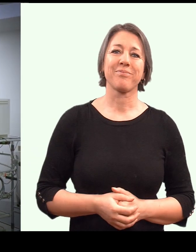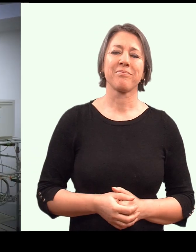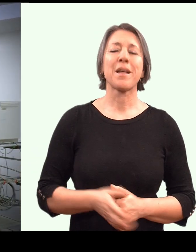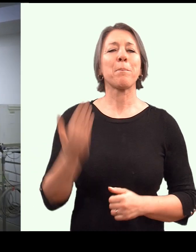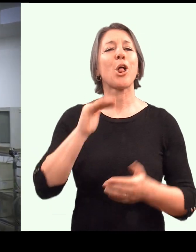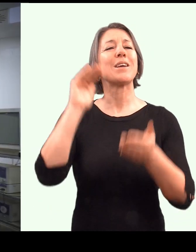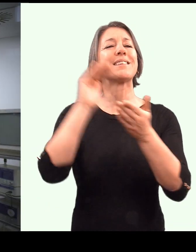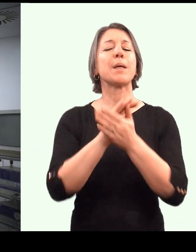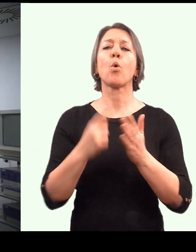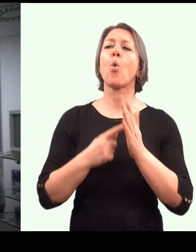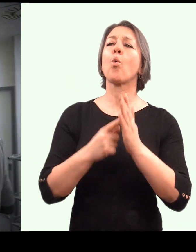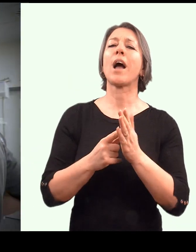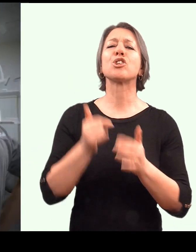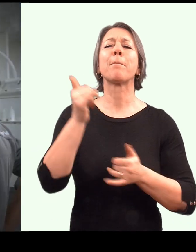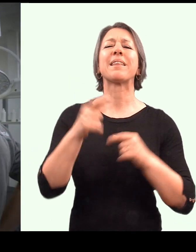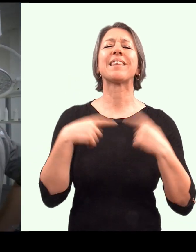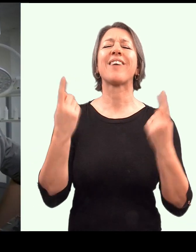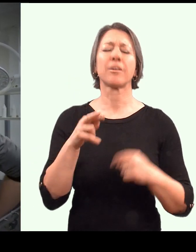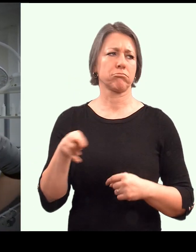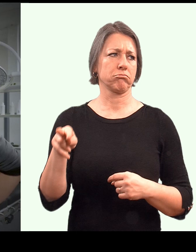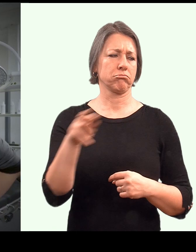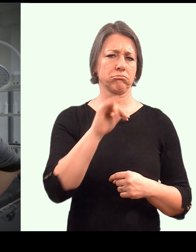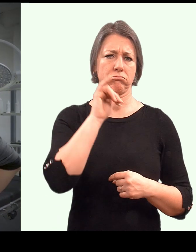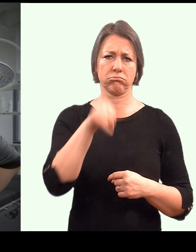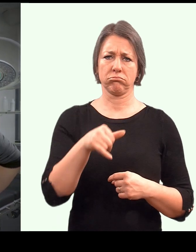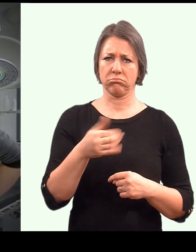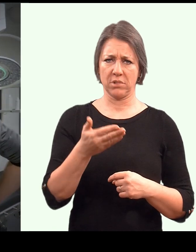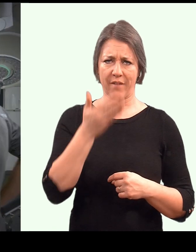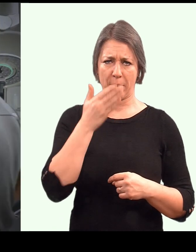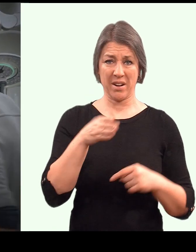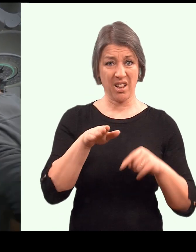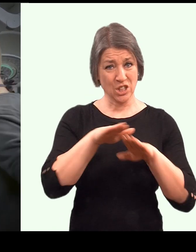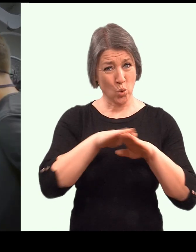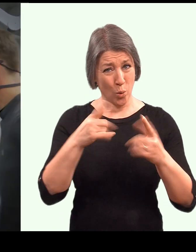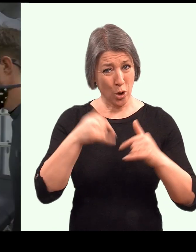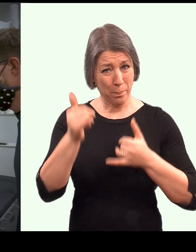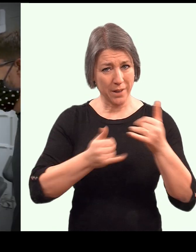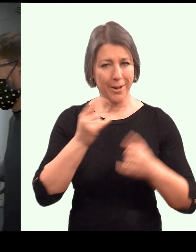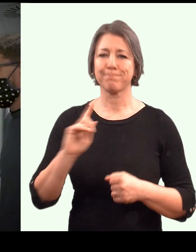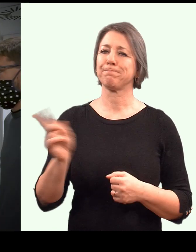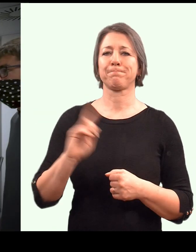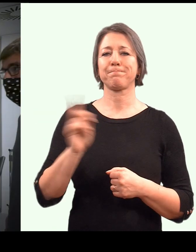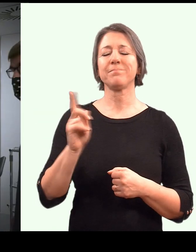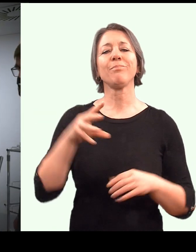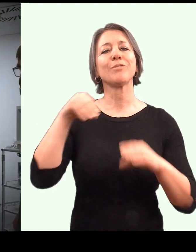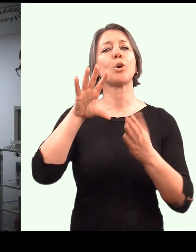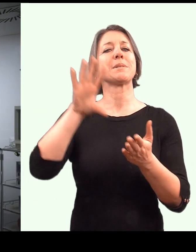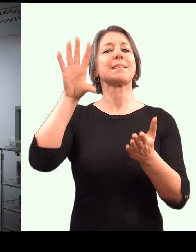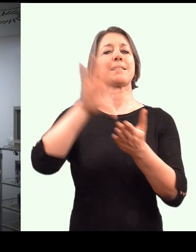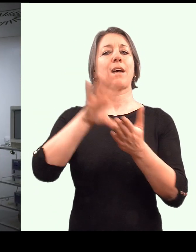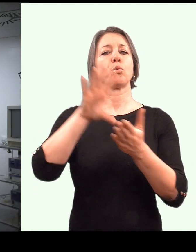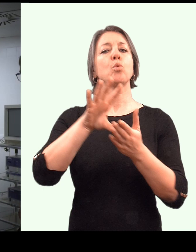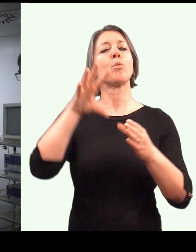laickým okem jsem poznal, že to nevypadá úplně jak pitevní stoly tady. Ne, nacházíme se v našem simulačním sálku, který má